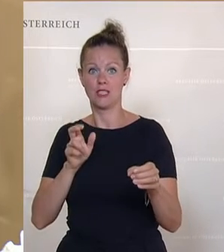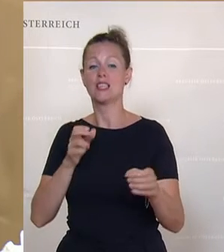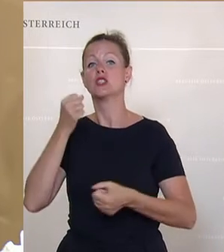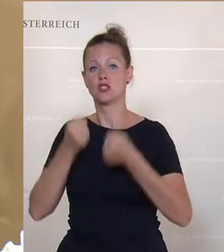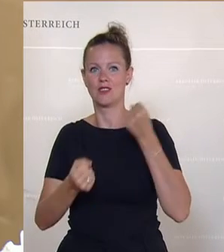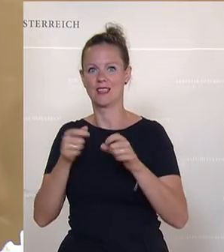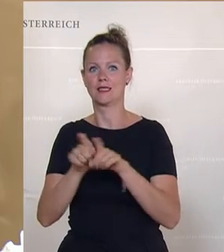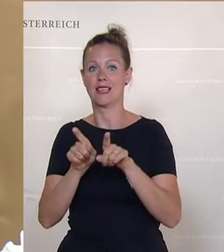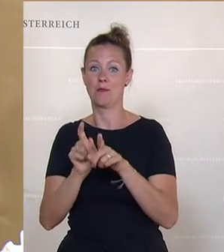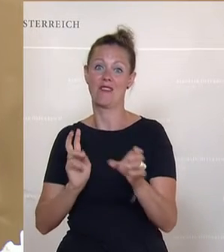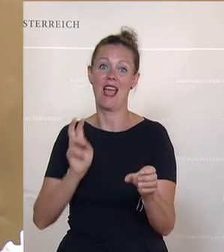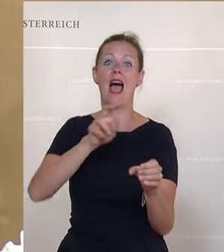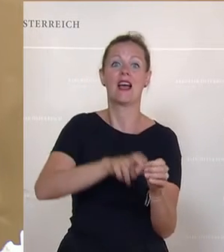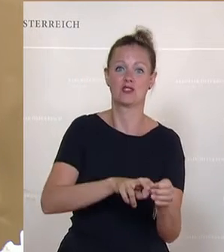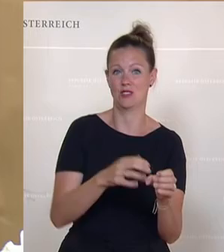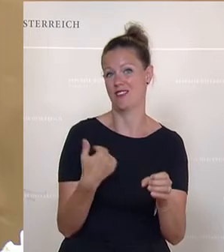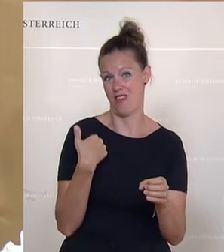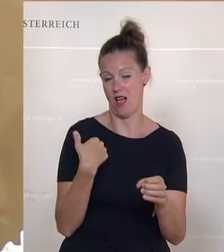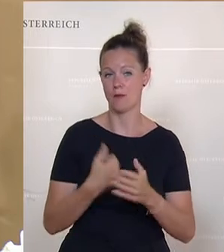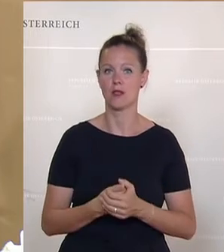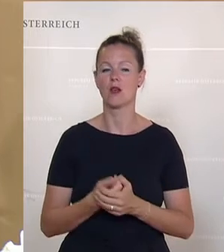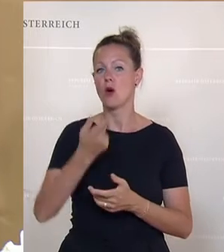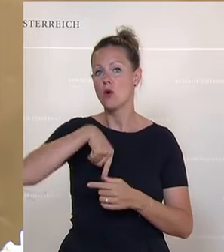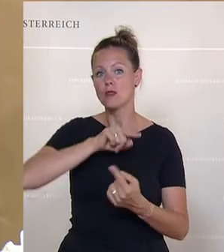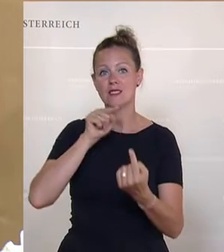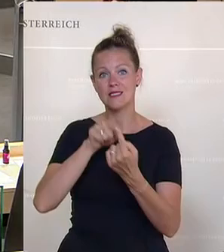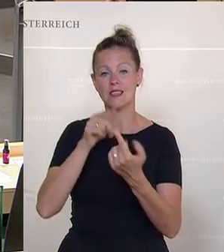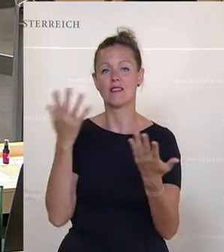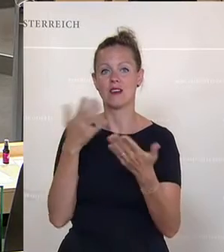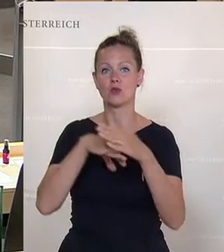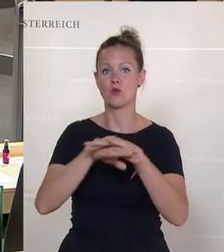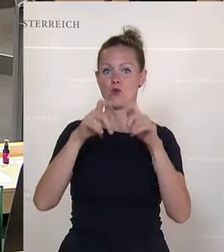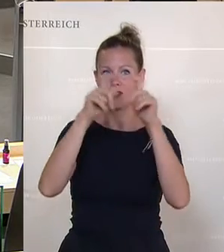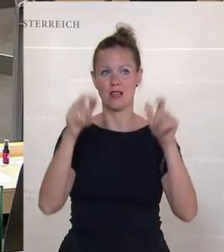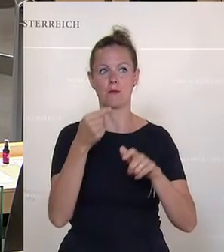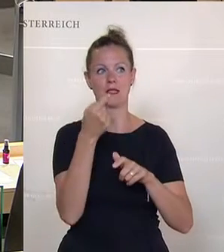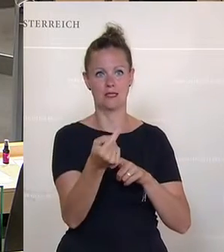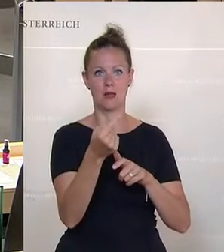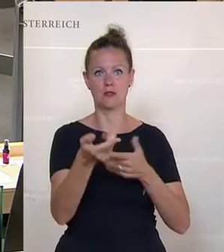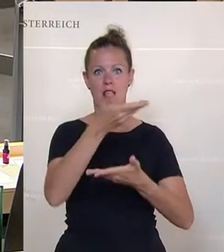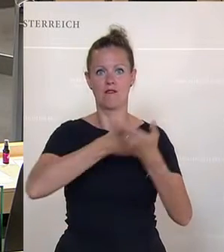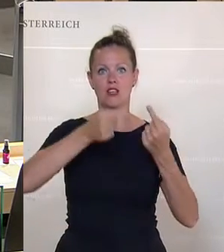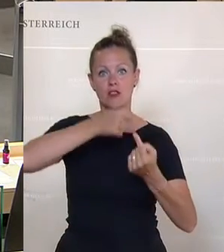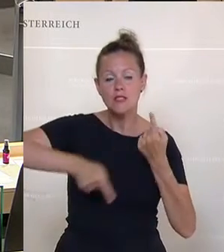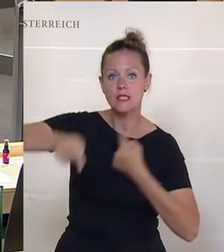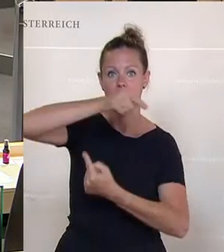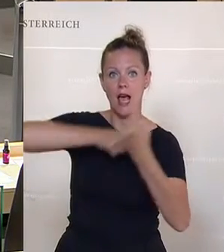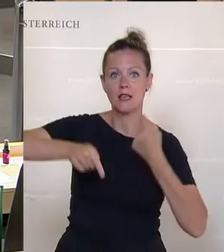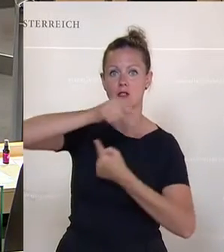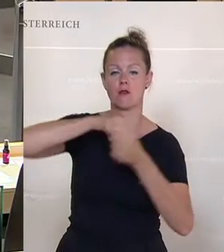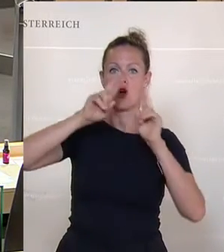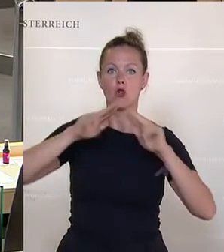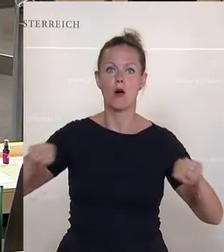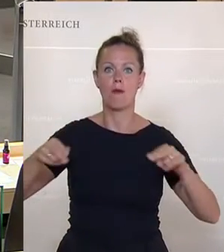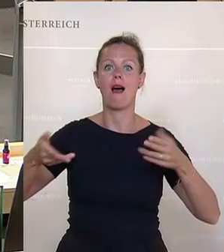Denn wir wollen ja, dass die Unternehmen, wenn sie im Wirtschaftskreislauf wieder normal wirtschaften können,